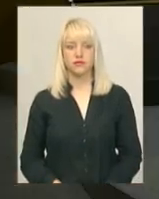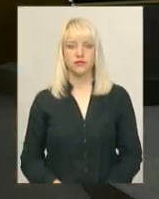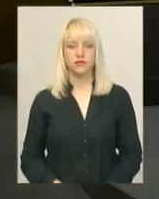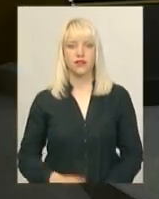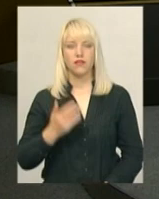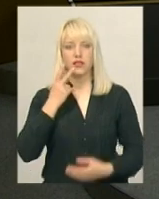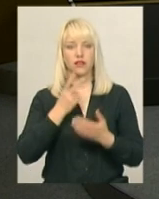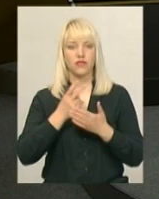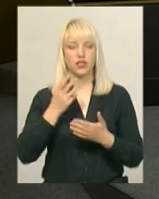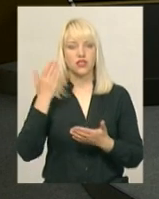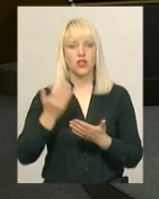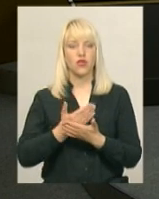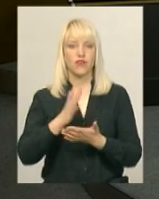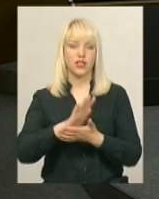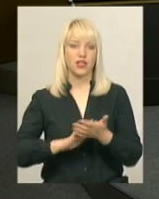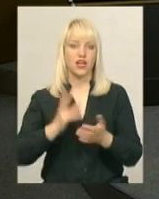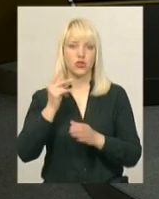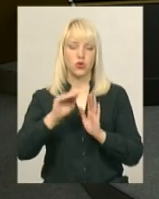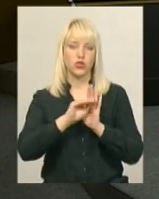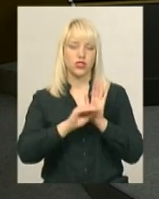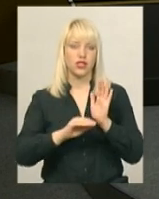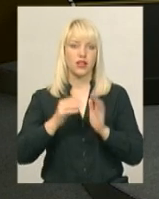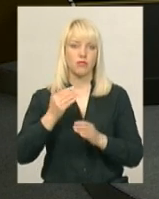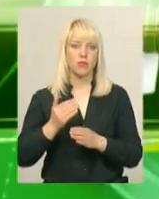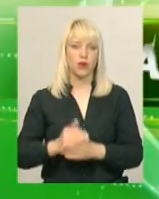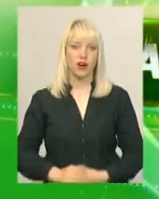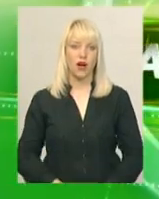Ви дивитесь новини. Далі анонс їх другої частини.